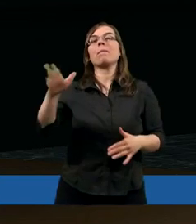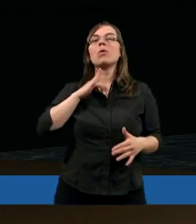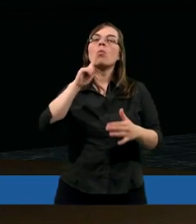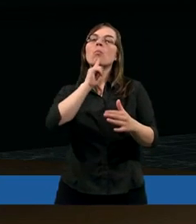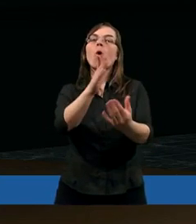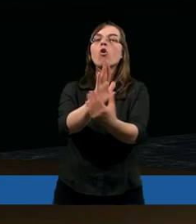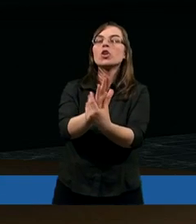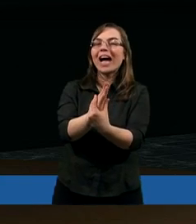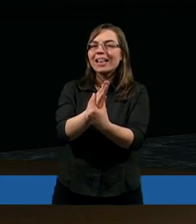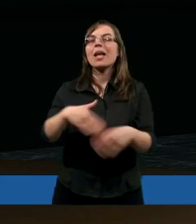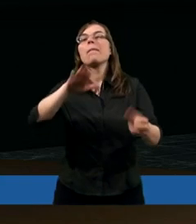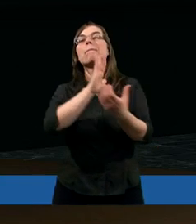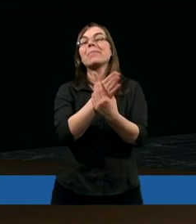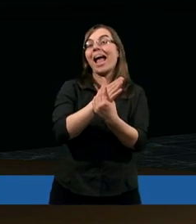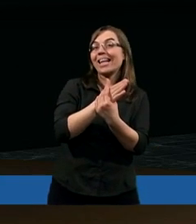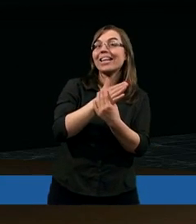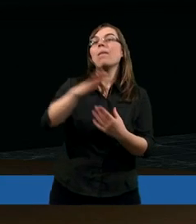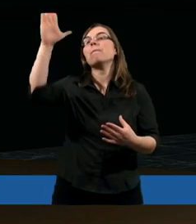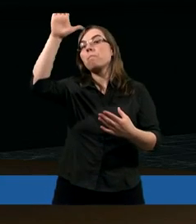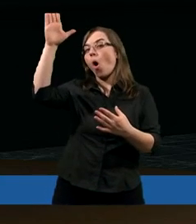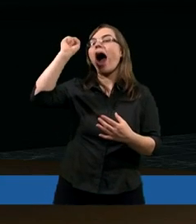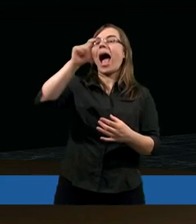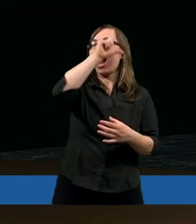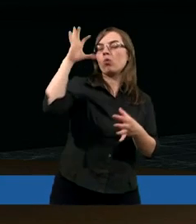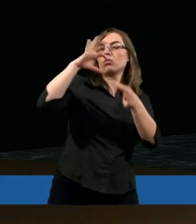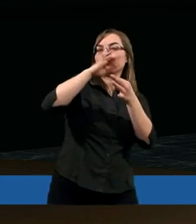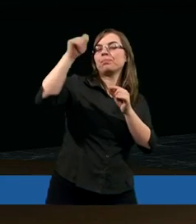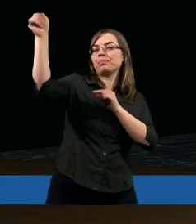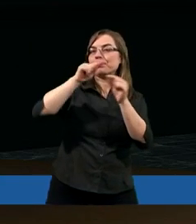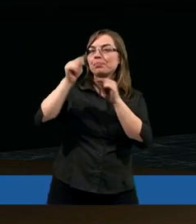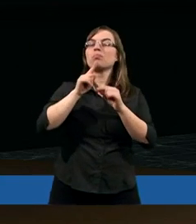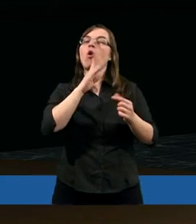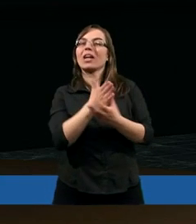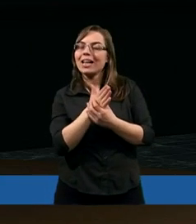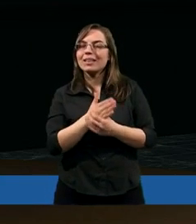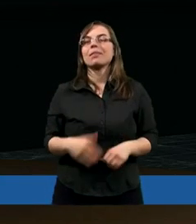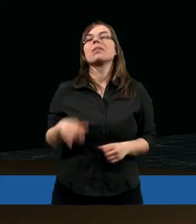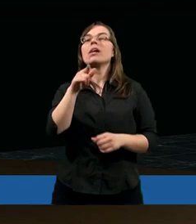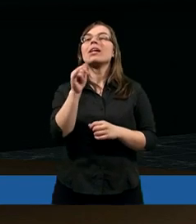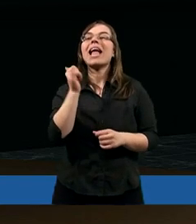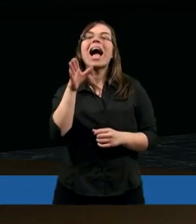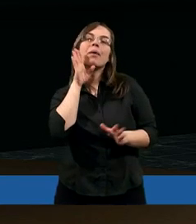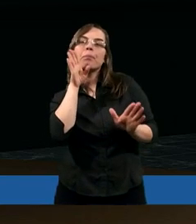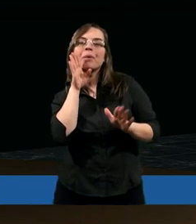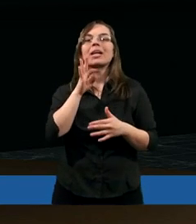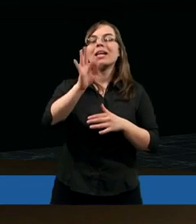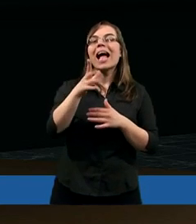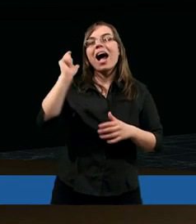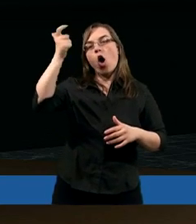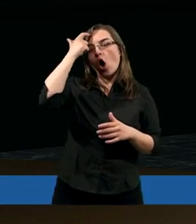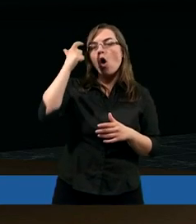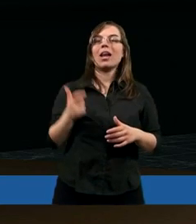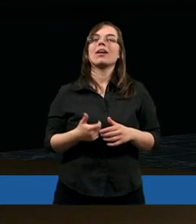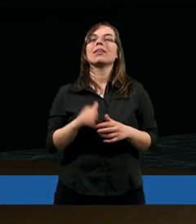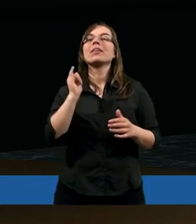poszczerodnikiem między Bogiem a ludźmi. I w ten samy sposób jakby takie role